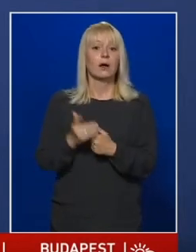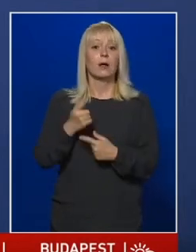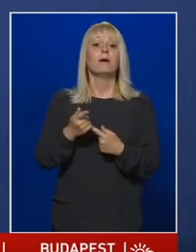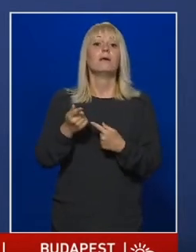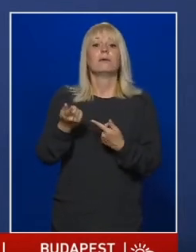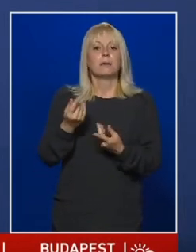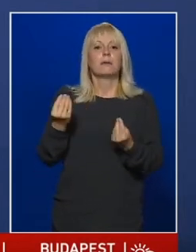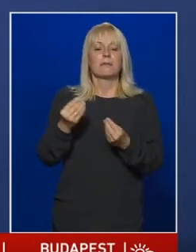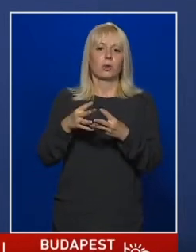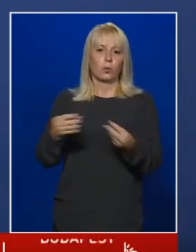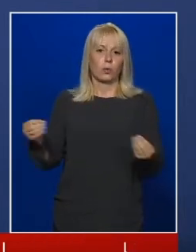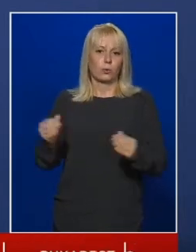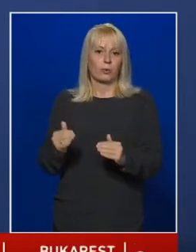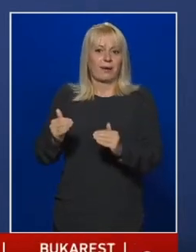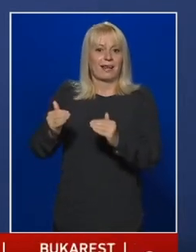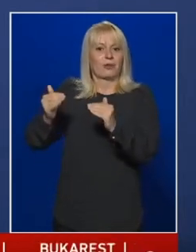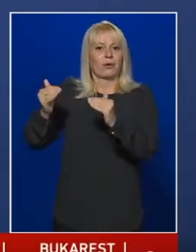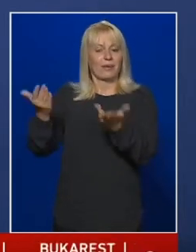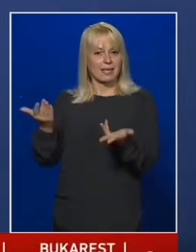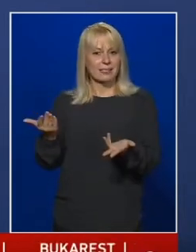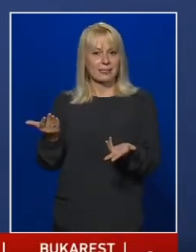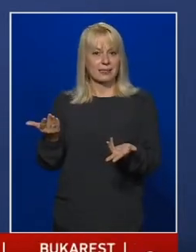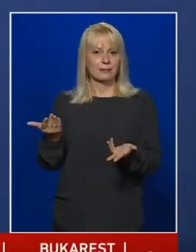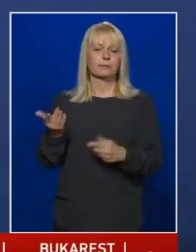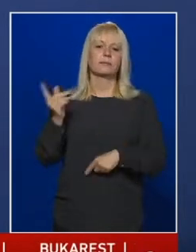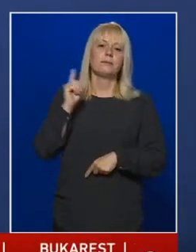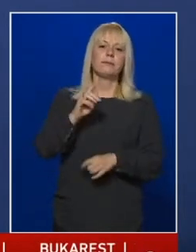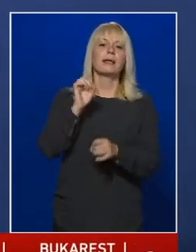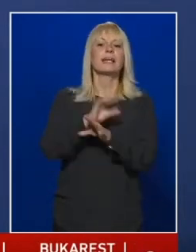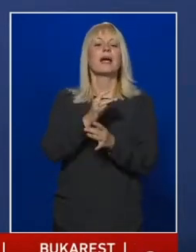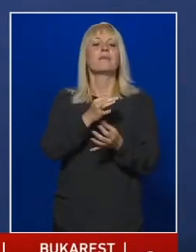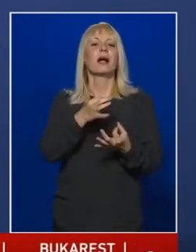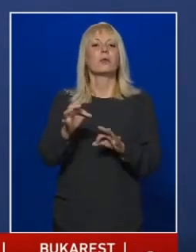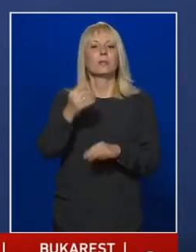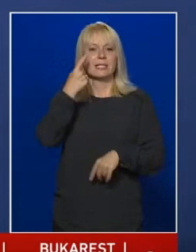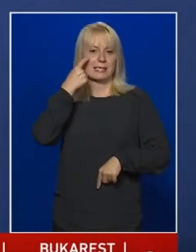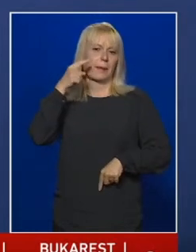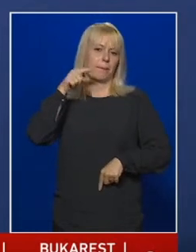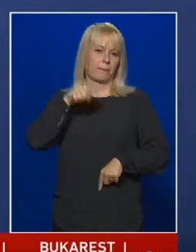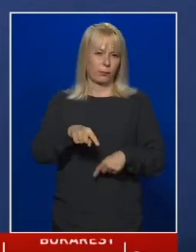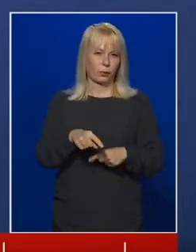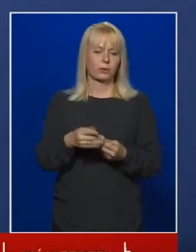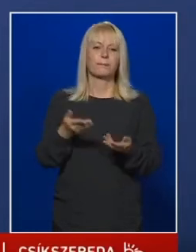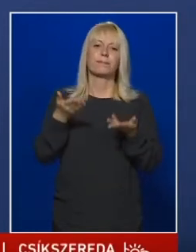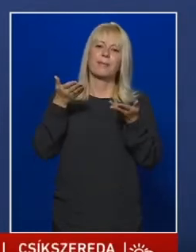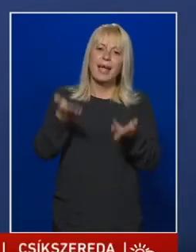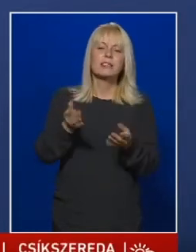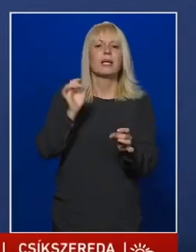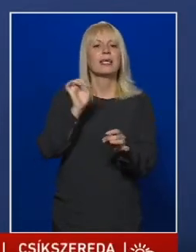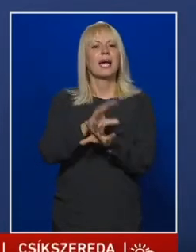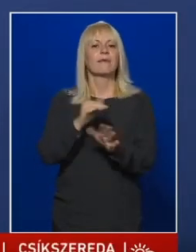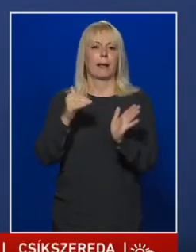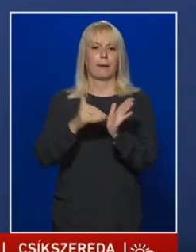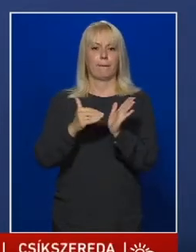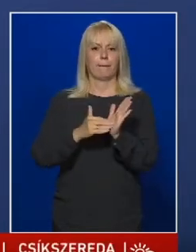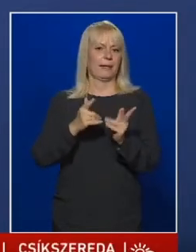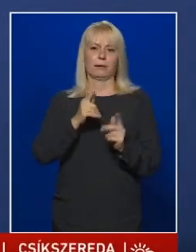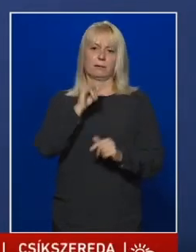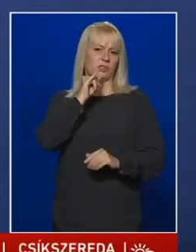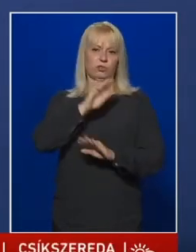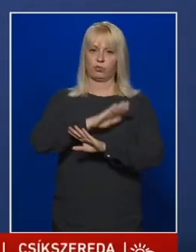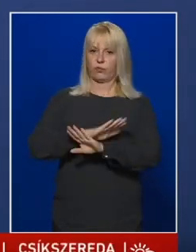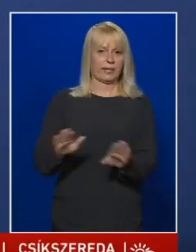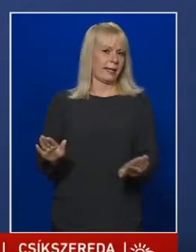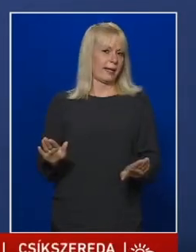a gyógyultaké meg egyre növekszik. De járványügyi szempontból ez a járvány még nem ért